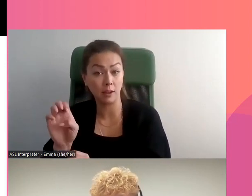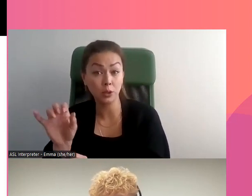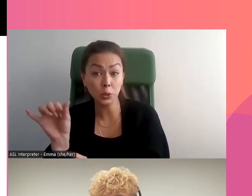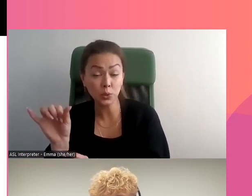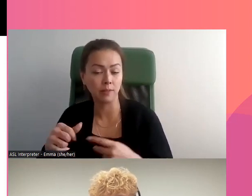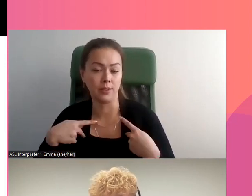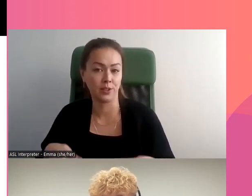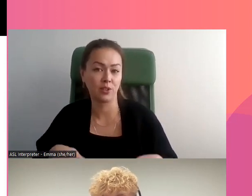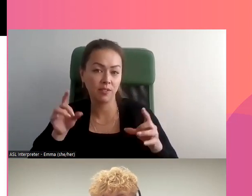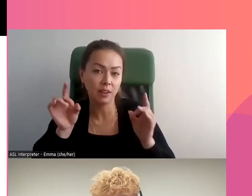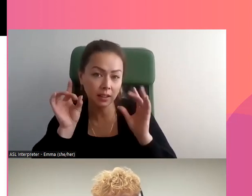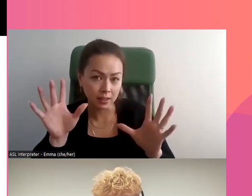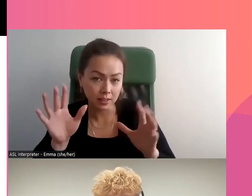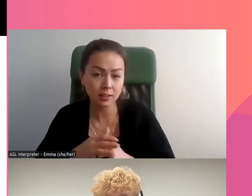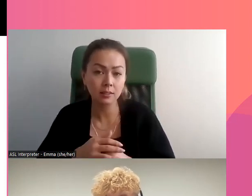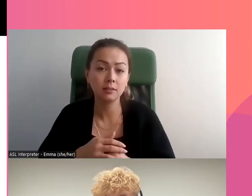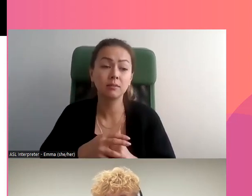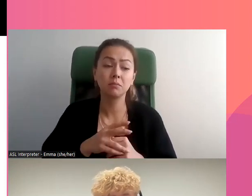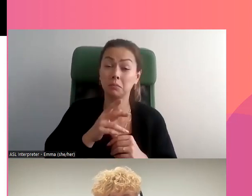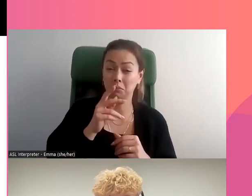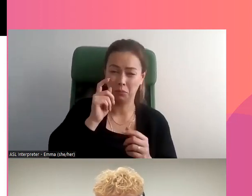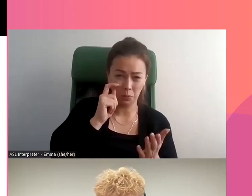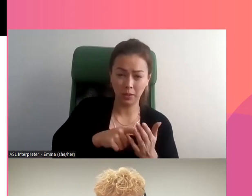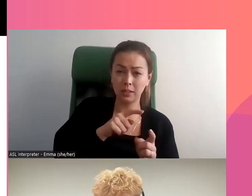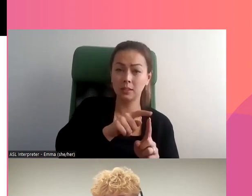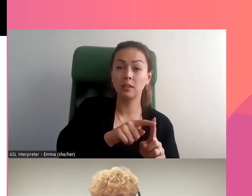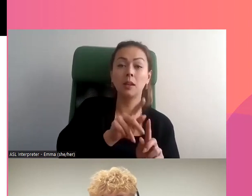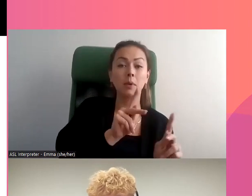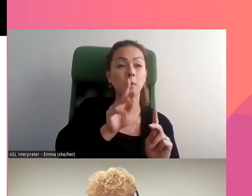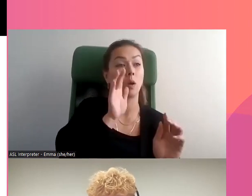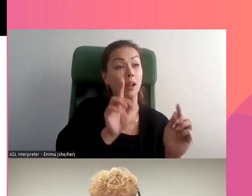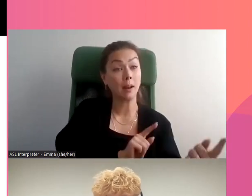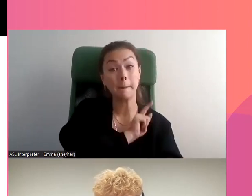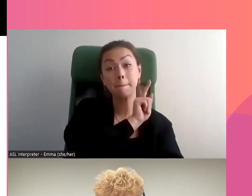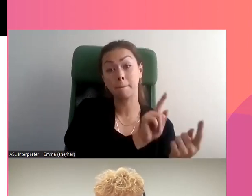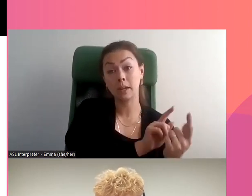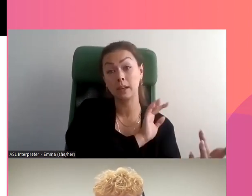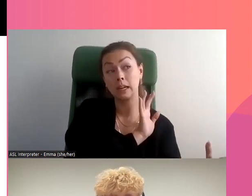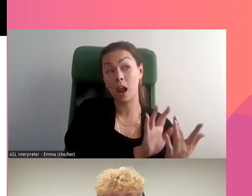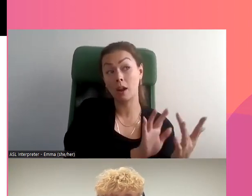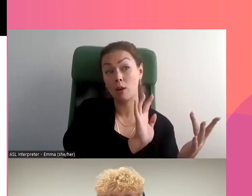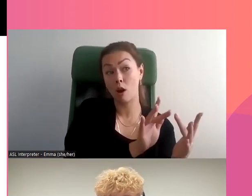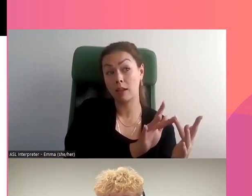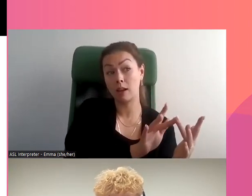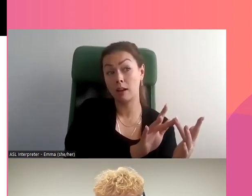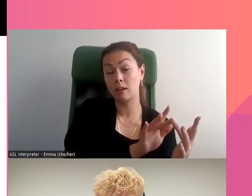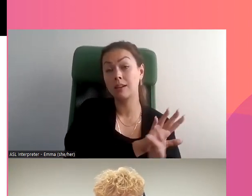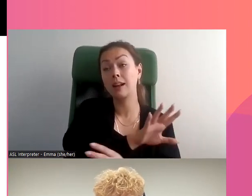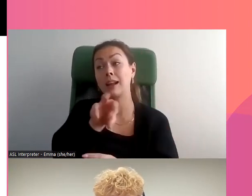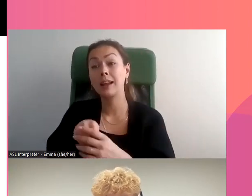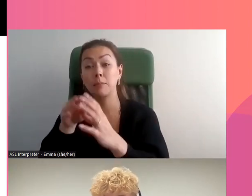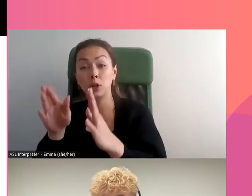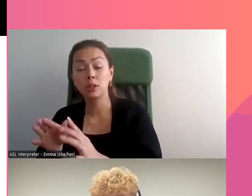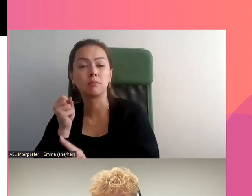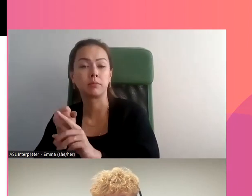formes d'harcèlement hors ligne, par exemple la violence telle que la physique sexuelle. Ils vont utiliser la technologie pour se connecter en ligne, mais ils vont être